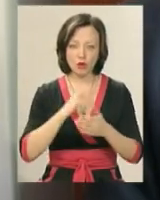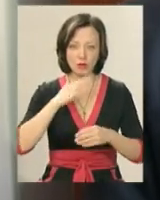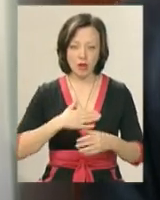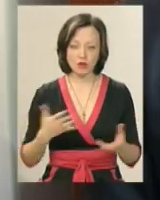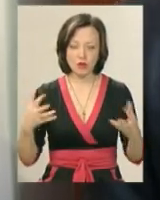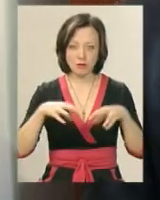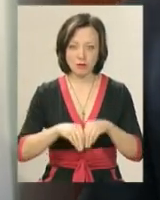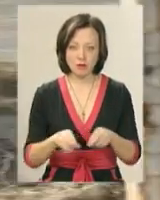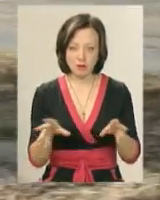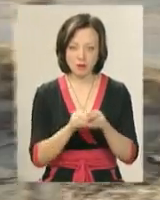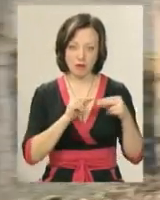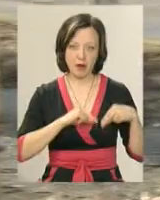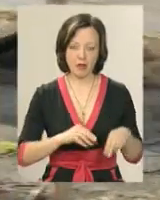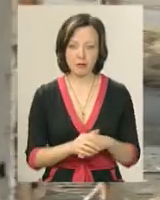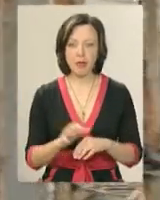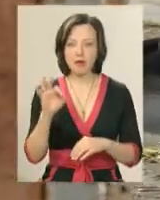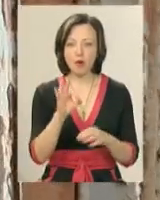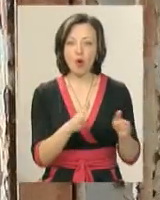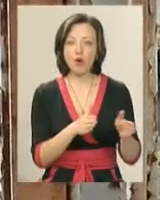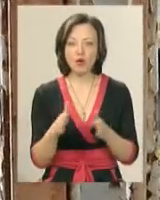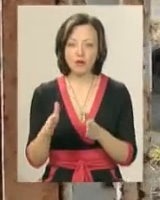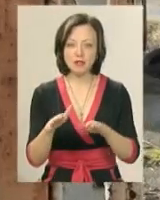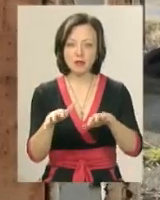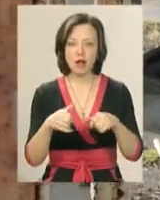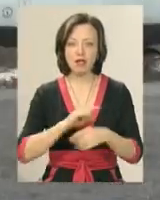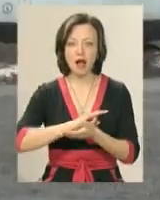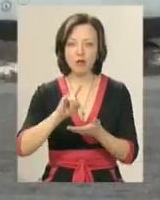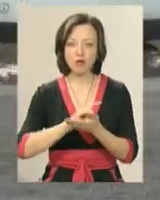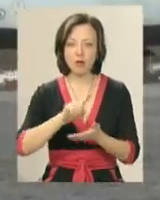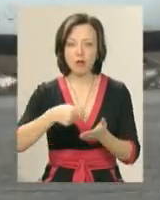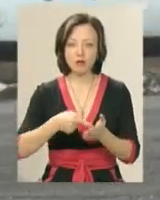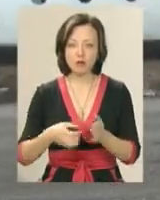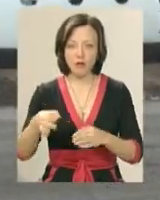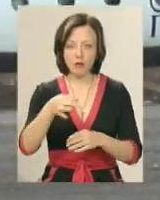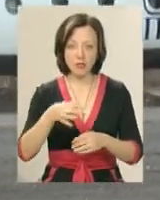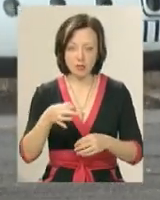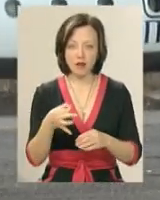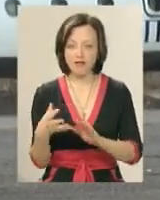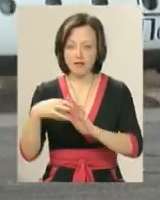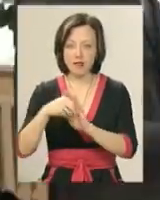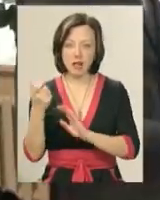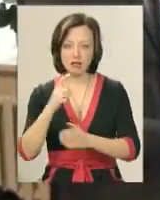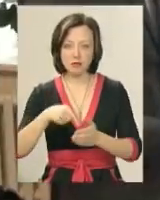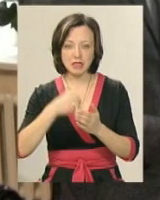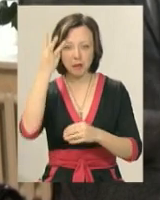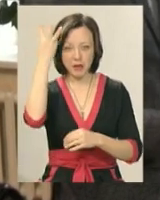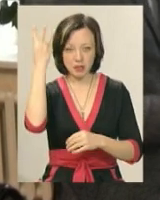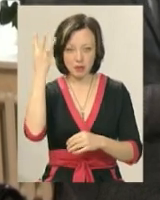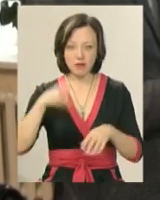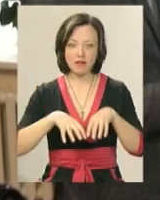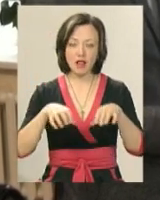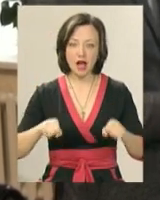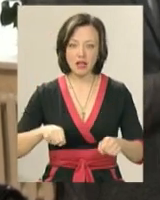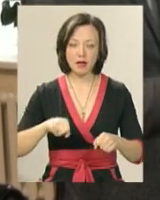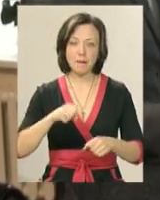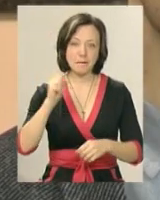спільної співпраці. Про готовність забрати аеропорт з обласної комунальної власності у комунальну власність міста Хмельницького, посадовці